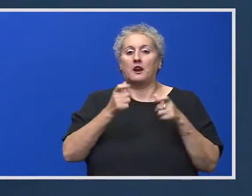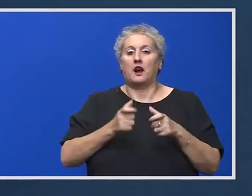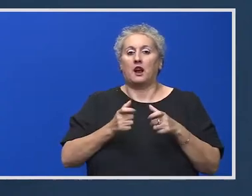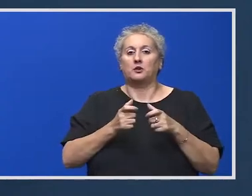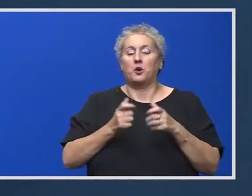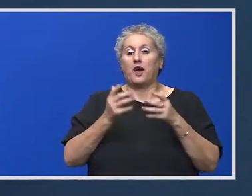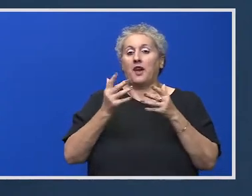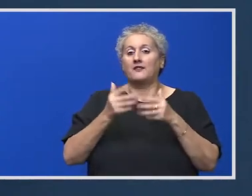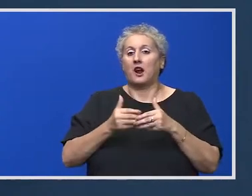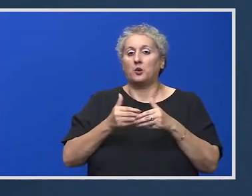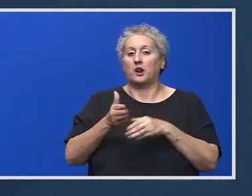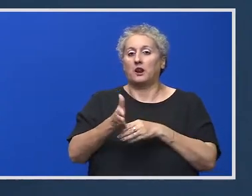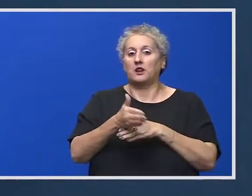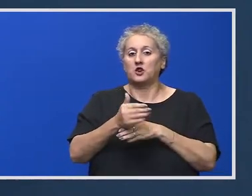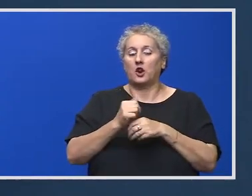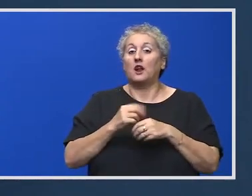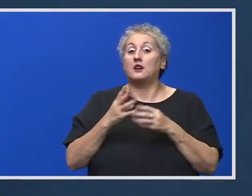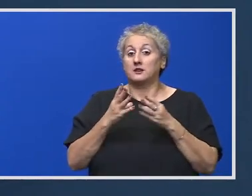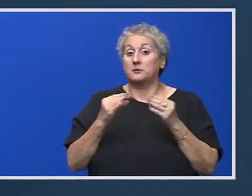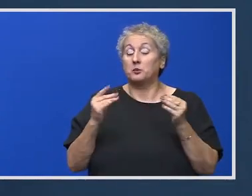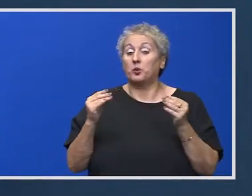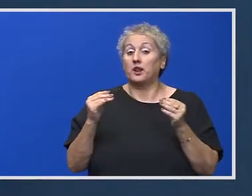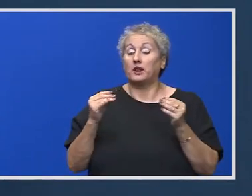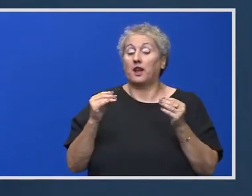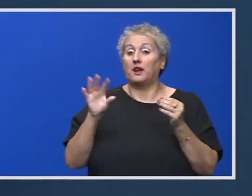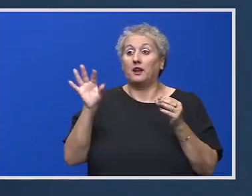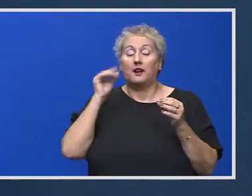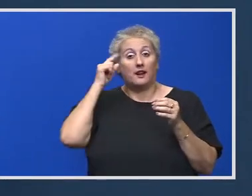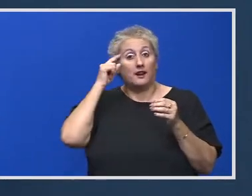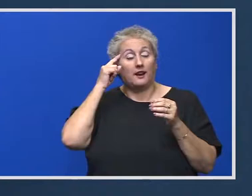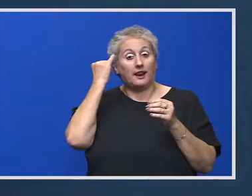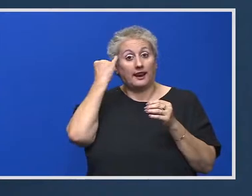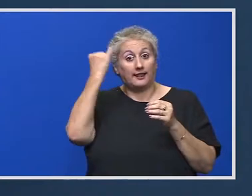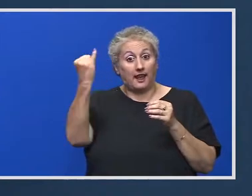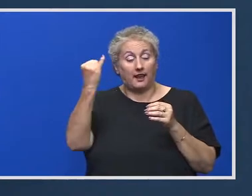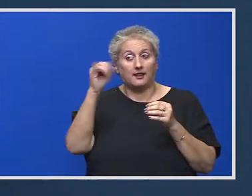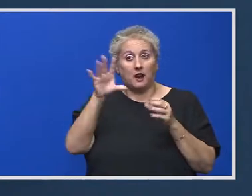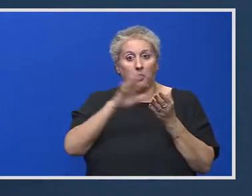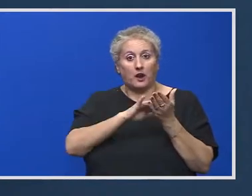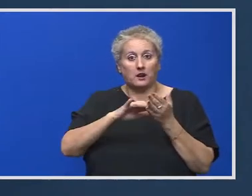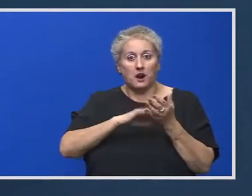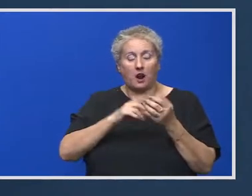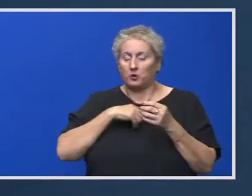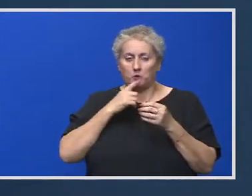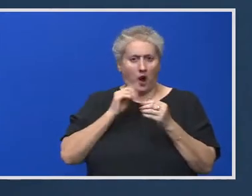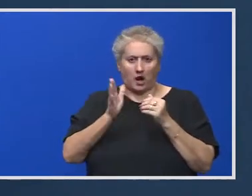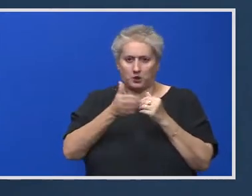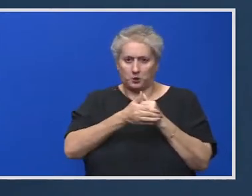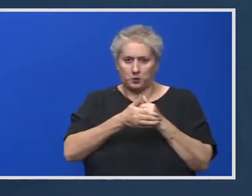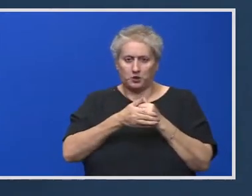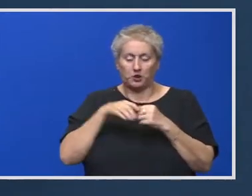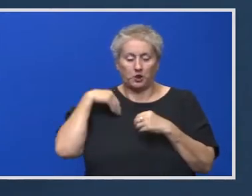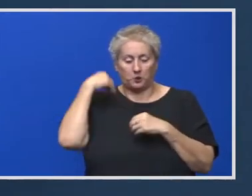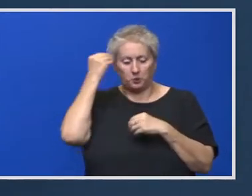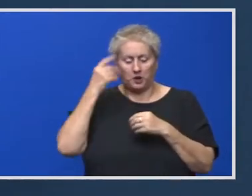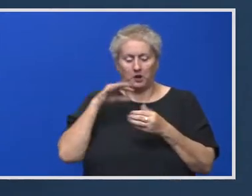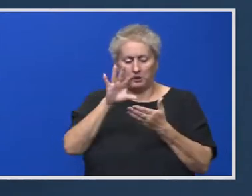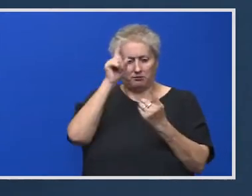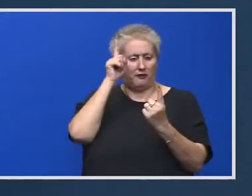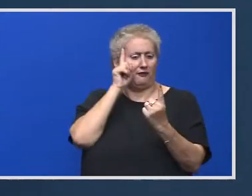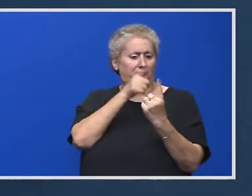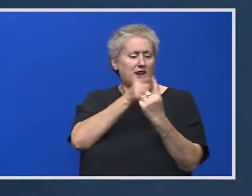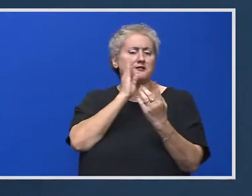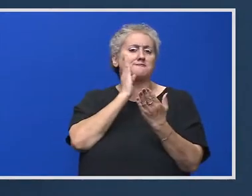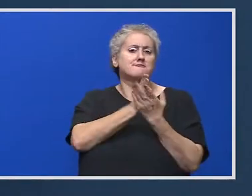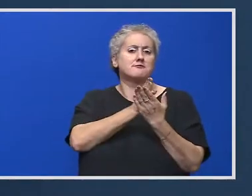evaluării naționale. Sunt multe ipoteze de luat în calcul. Repet, nu asum și nu fixez niciun fel de ipoteză.